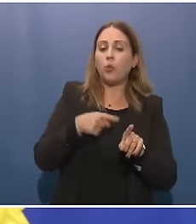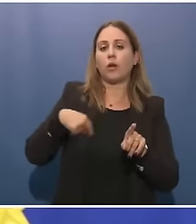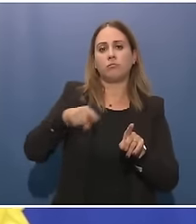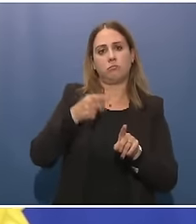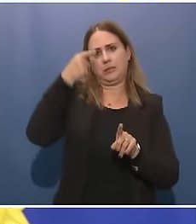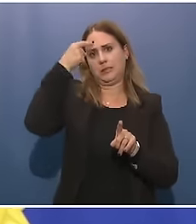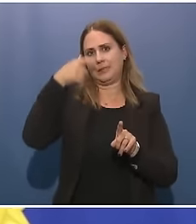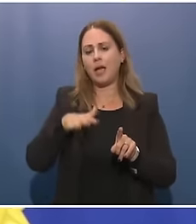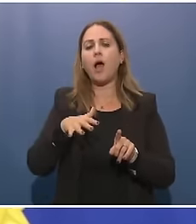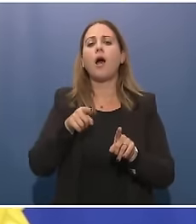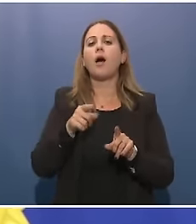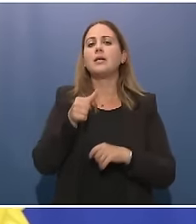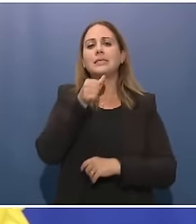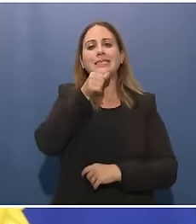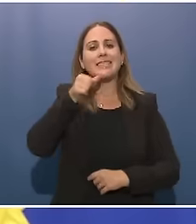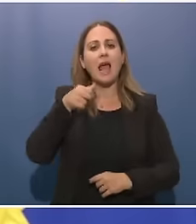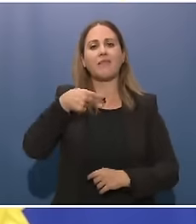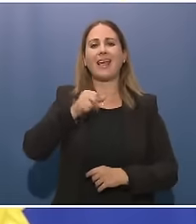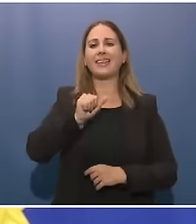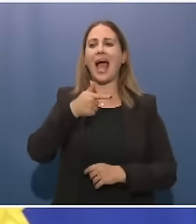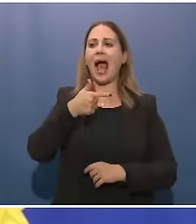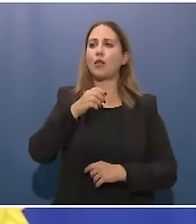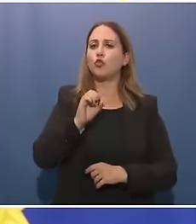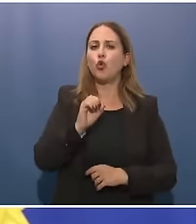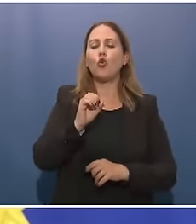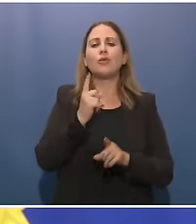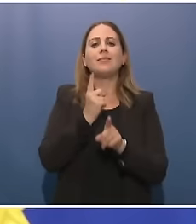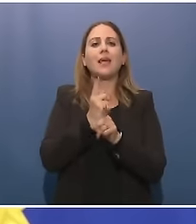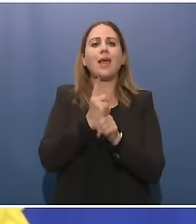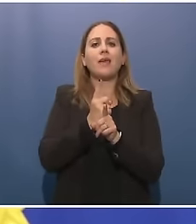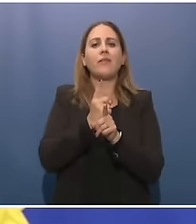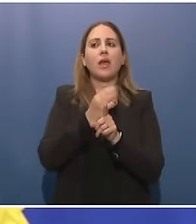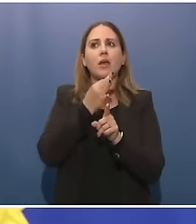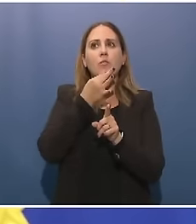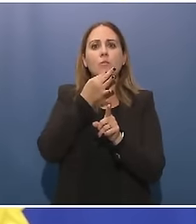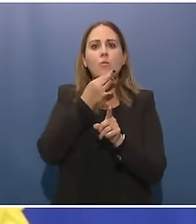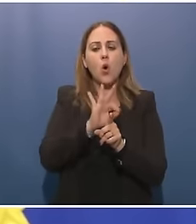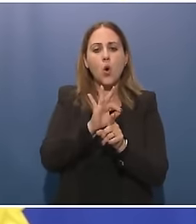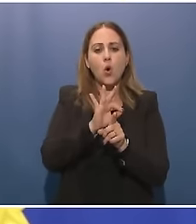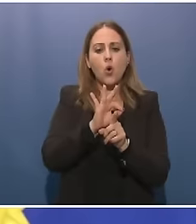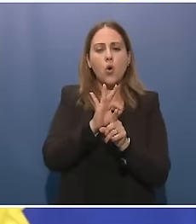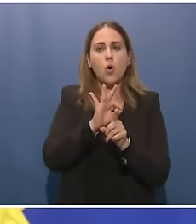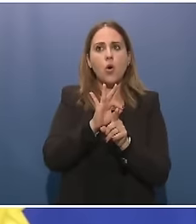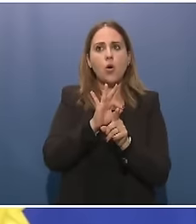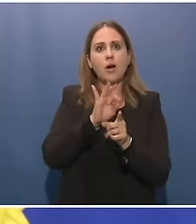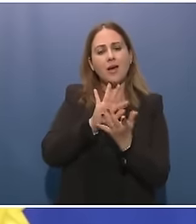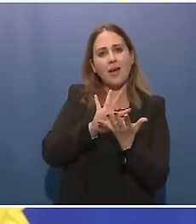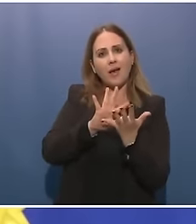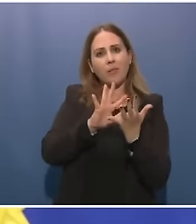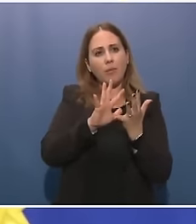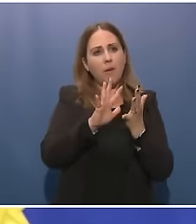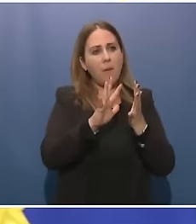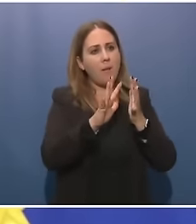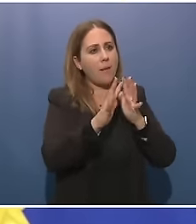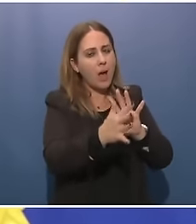sempre più capace di evolvere per essere all